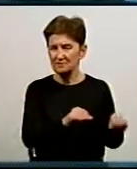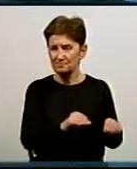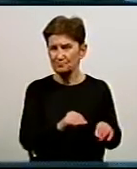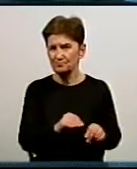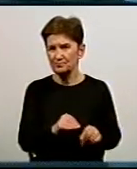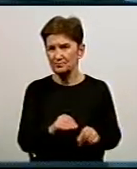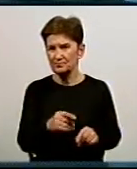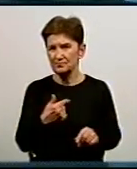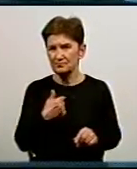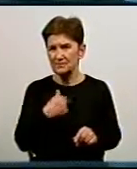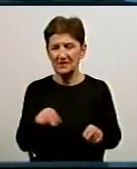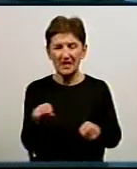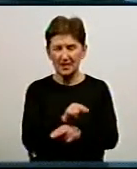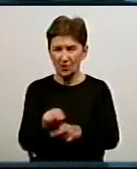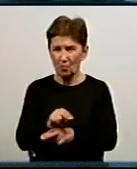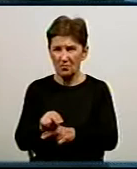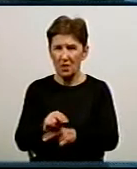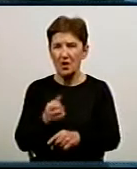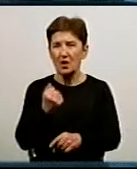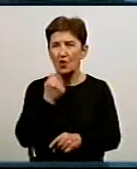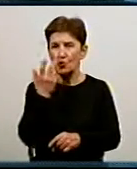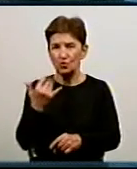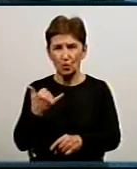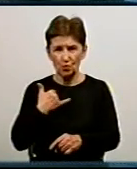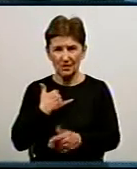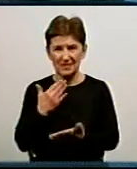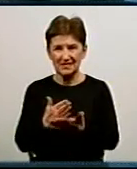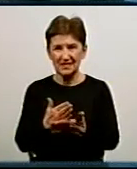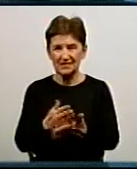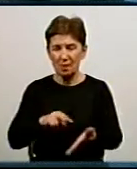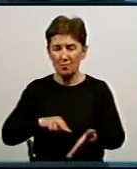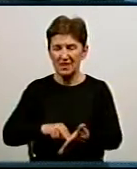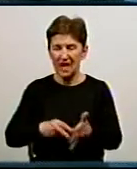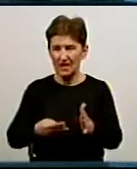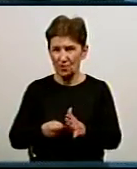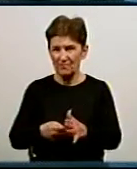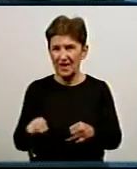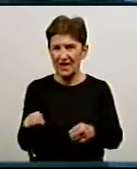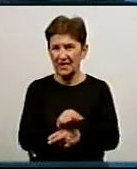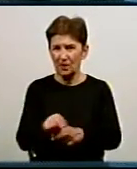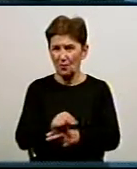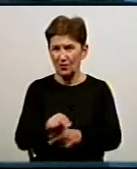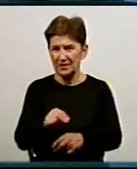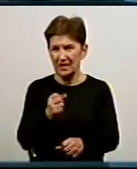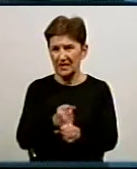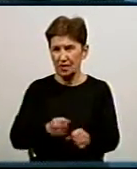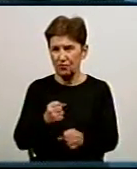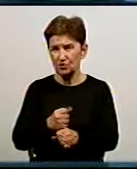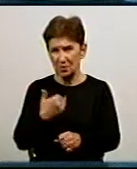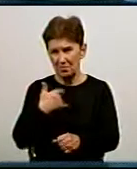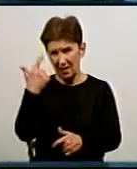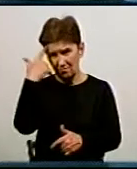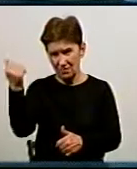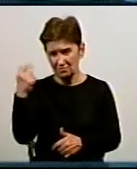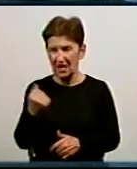ремонт їх ми виконуємо. От коли в нас відбувається планові ремонтні роботи на водогоні, коли мешканці знаємо, попереджаємо на